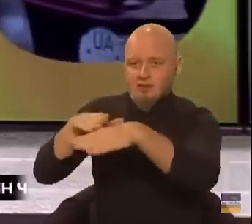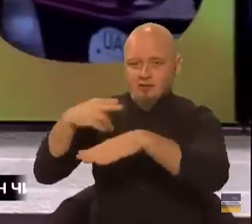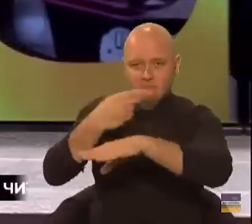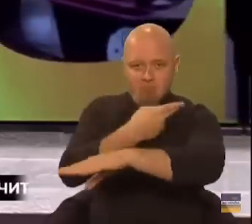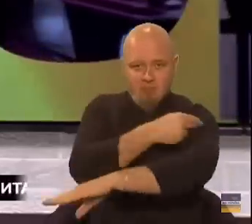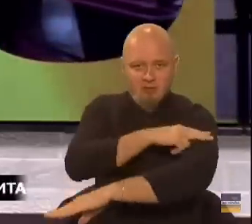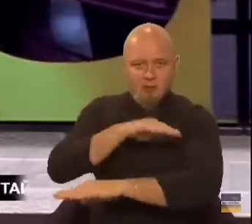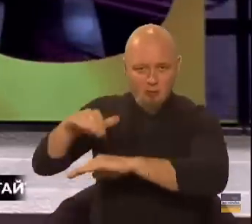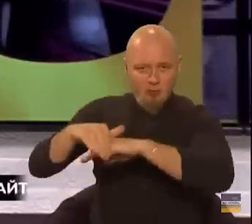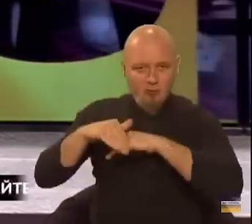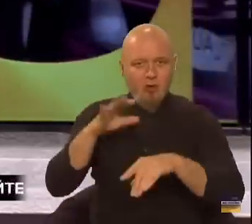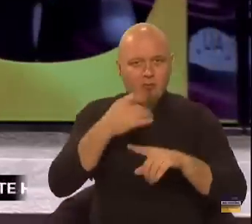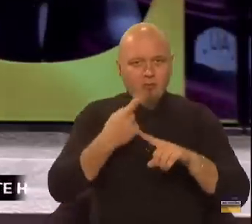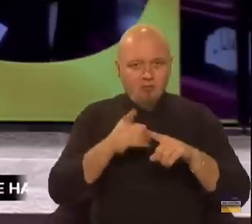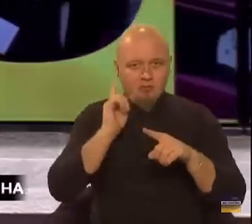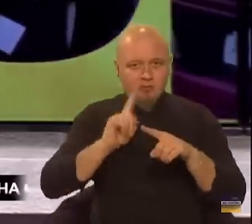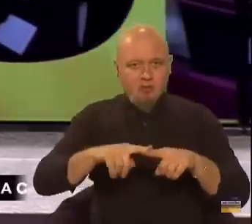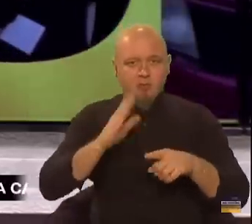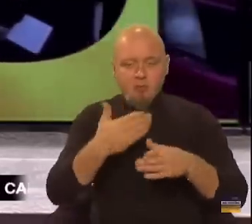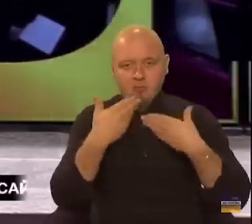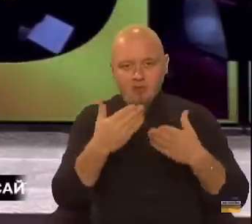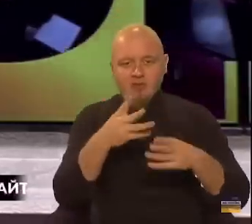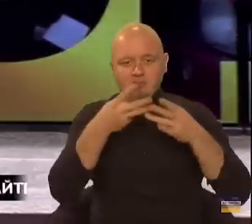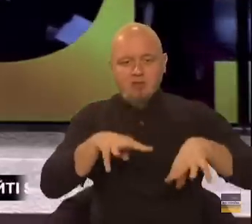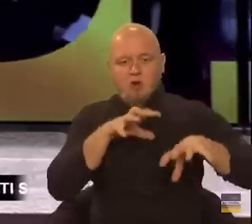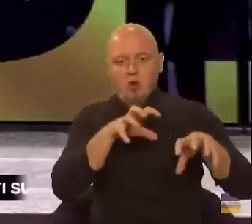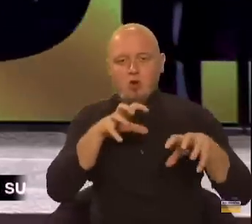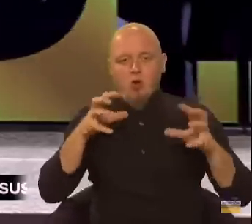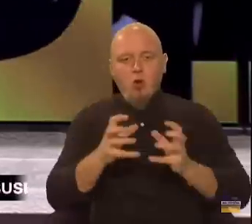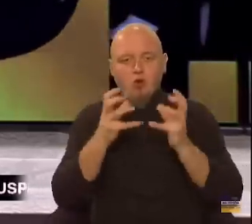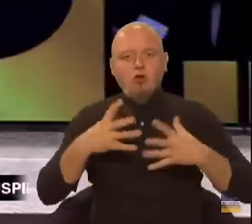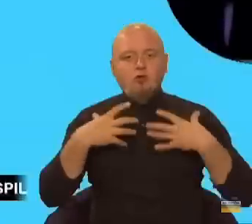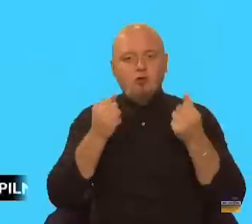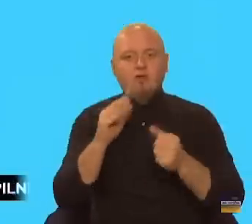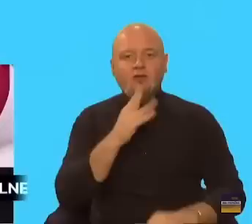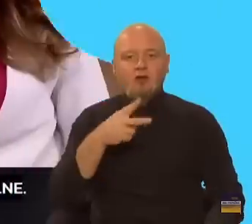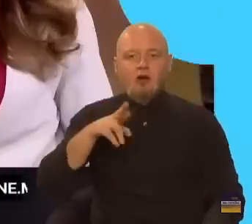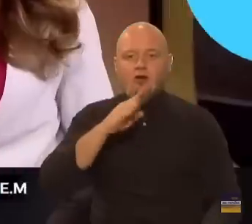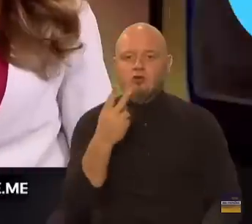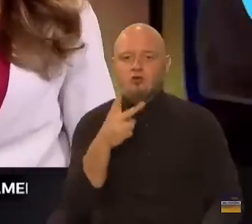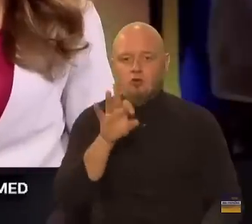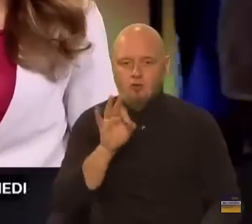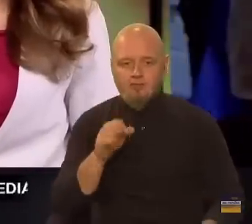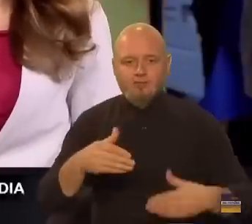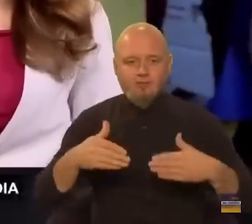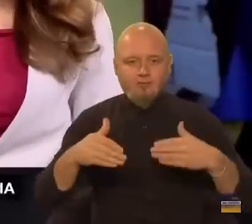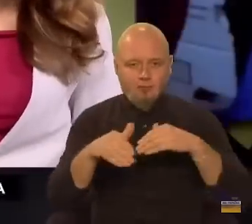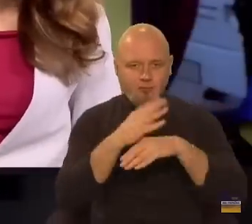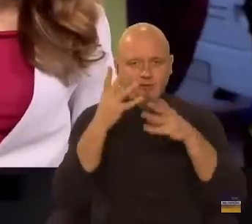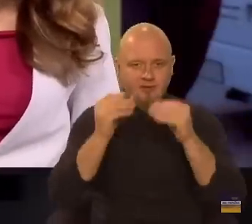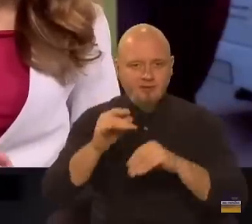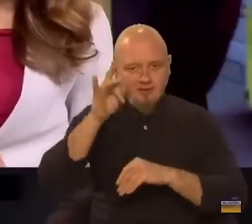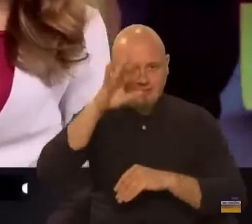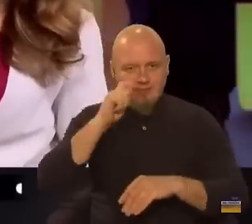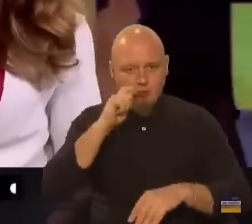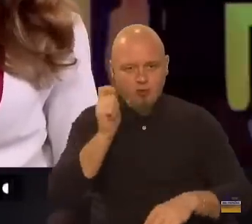допомогою, про це будемо питати Міністра охорони здоров'я Віктора Ляшка. Пане Вікторе, добрий день, слава Україні!